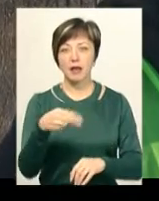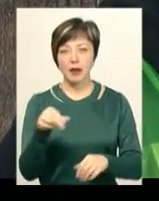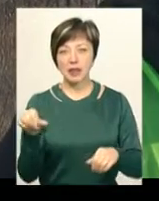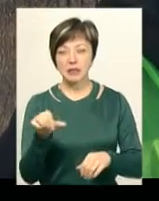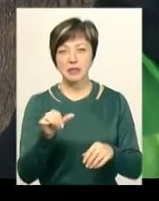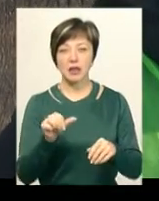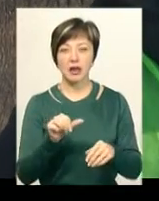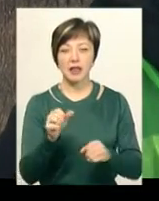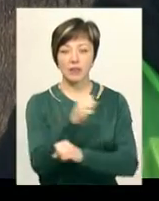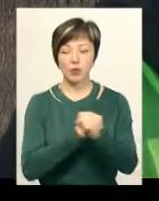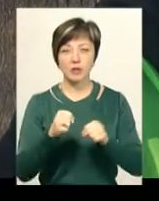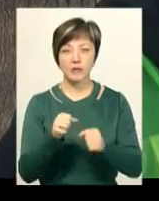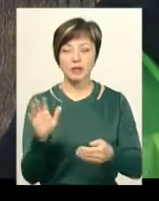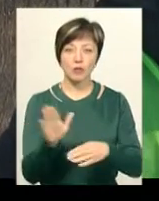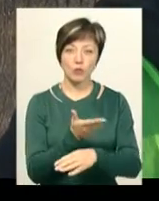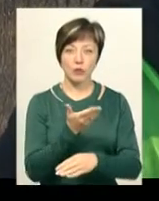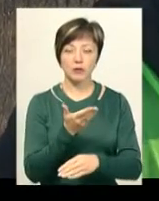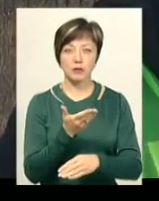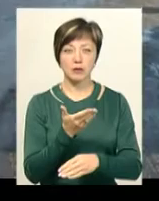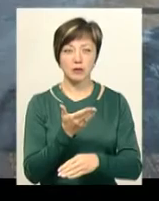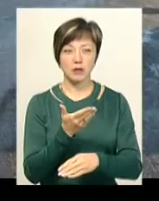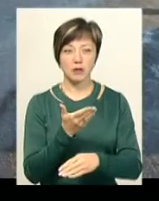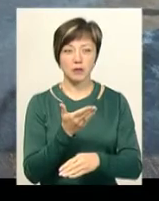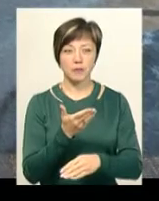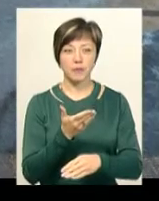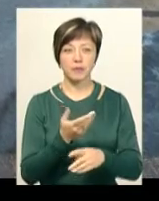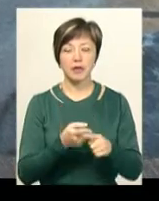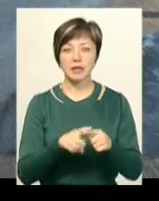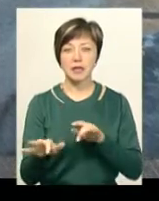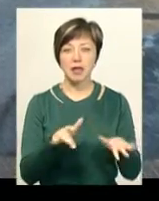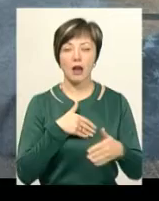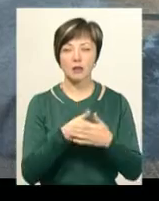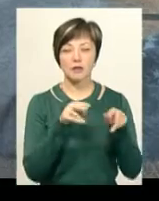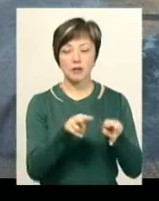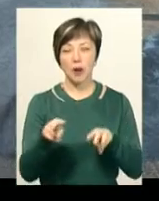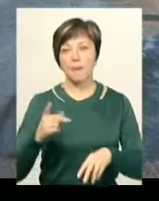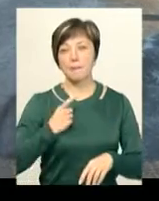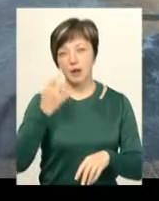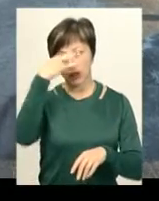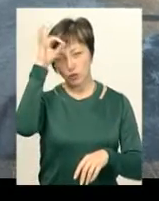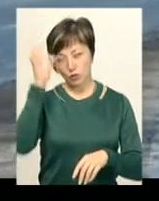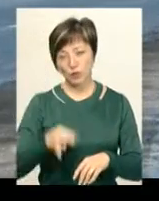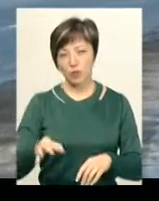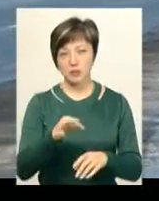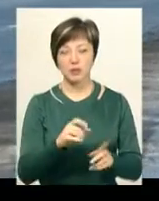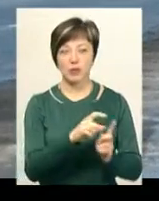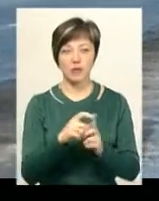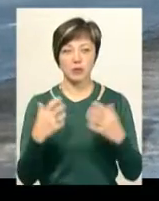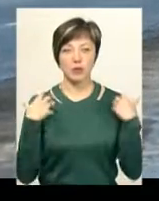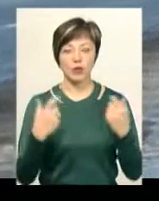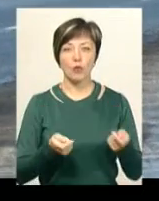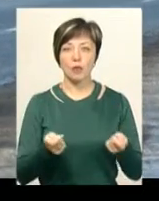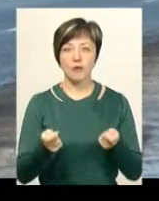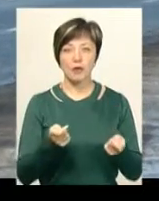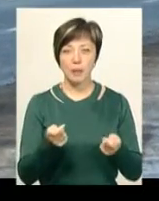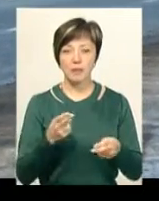двигунів, забрати коефіцієнт віку». За діями активістів стежили патрульній області. За словами начальника управління